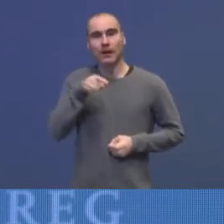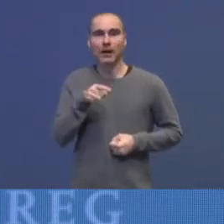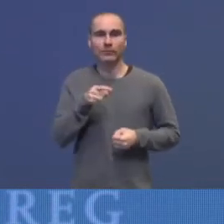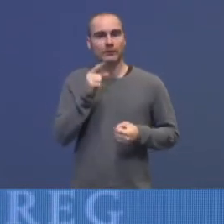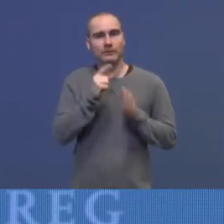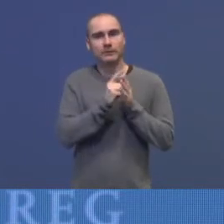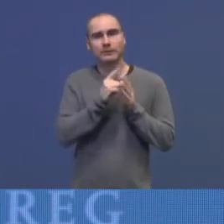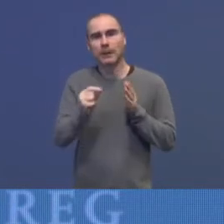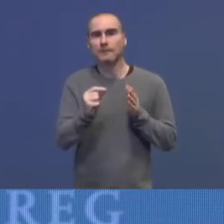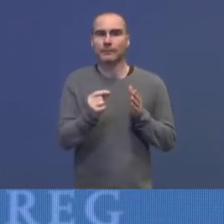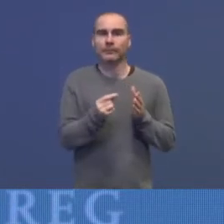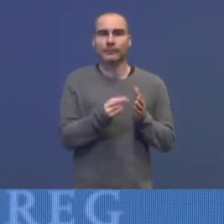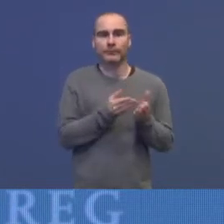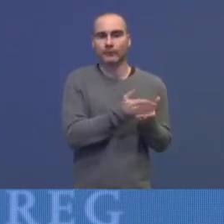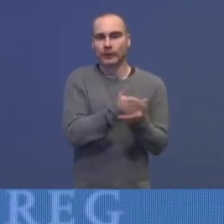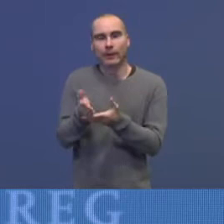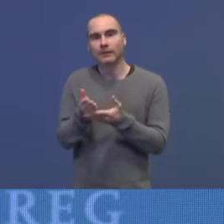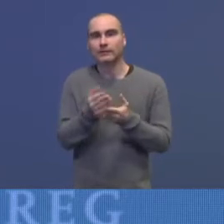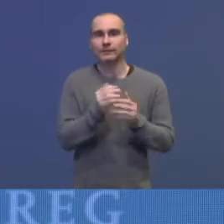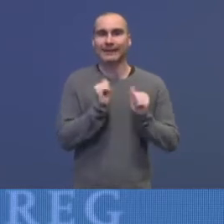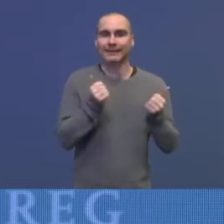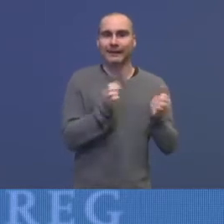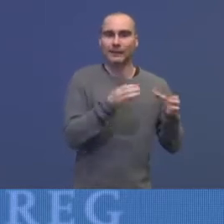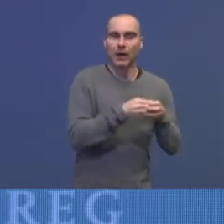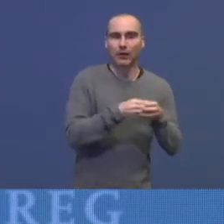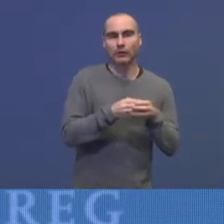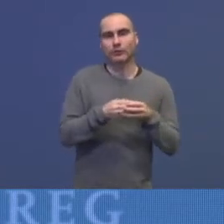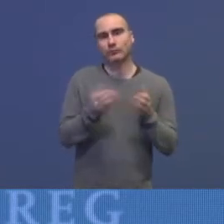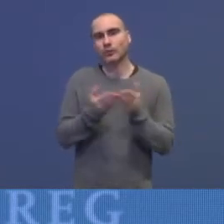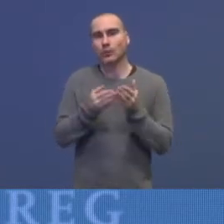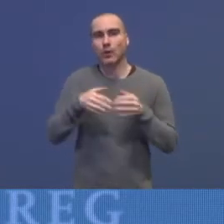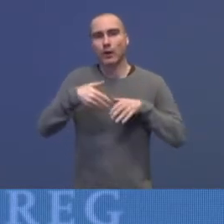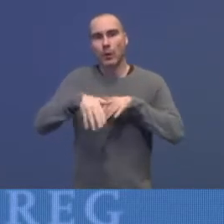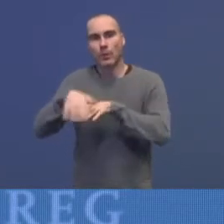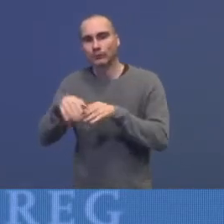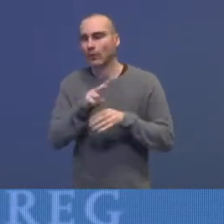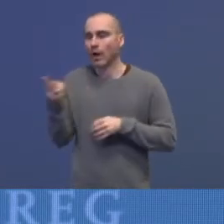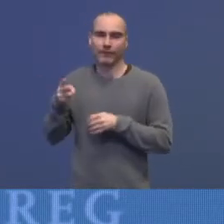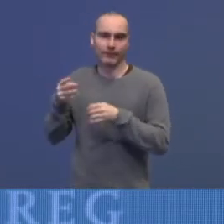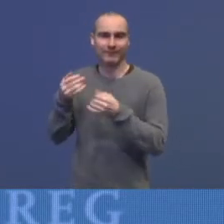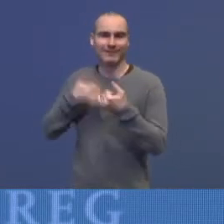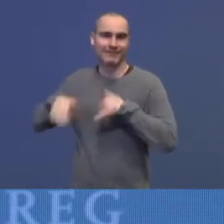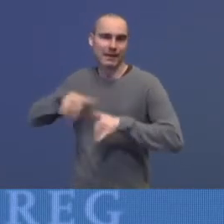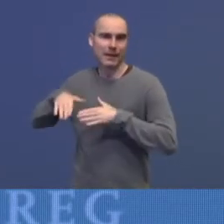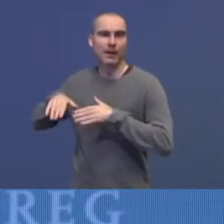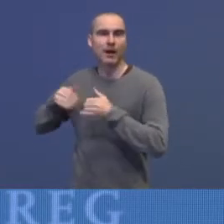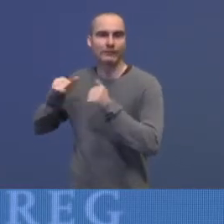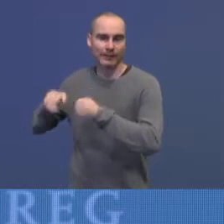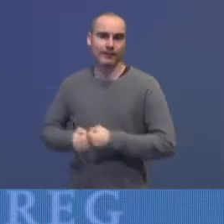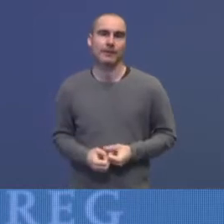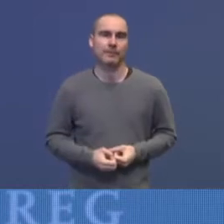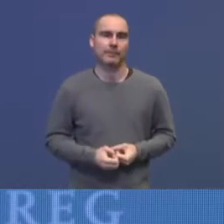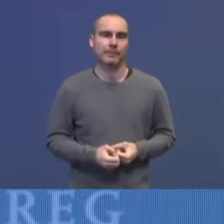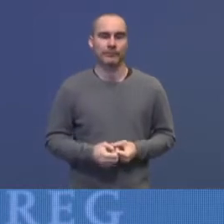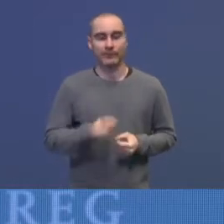eksisterende ordninger til for eksempel idrettslag, skolekorps og andre frivillige lag og aktiviteter. Tiden som